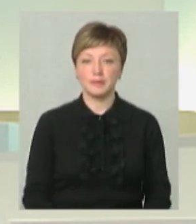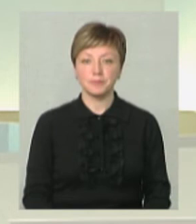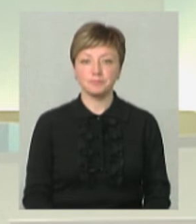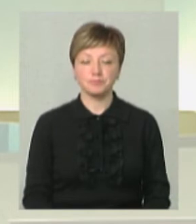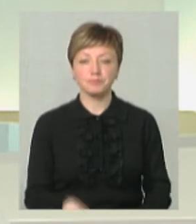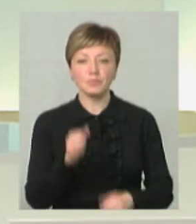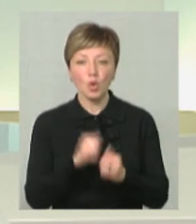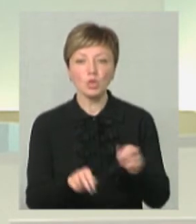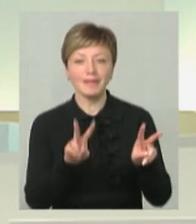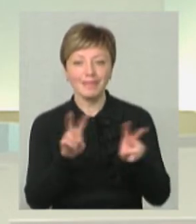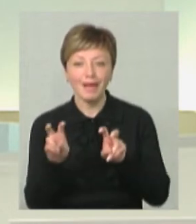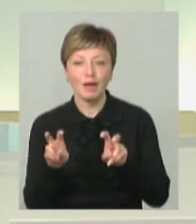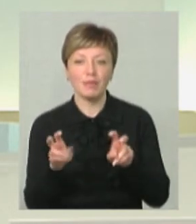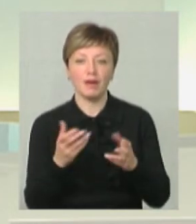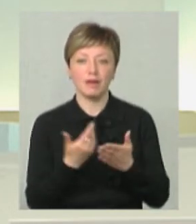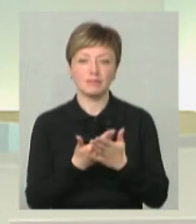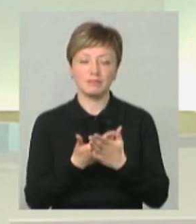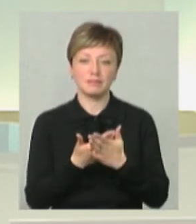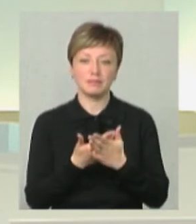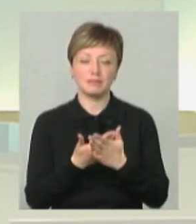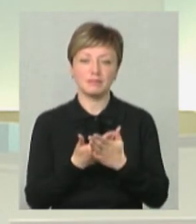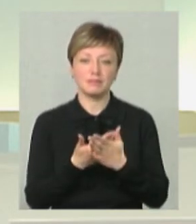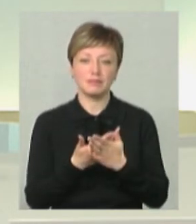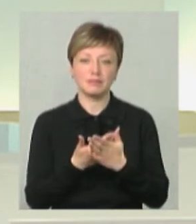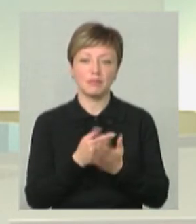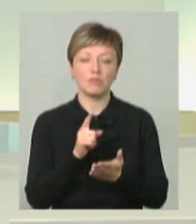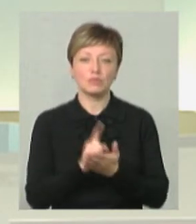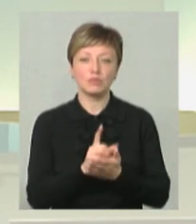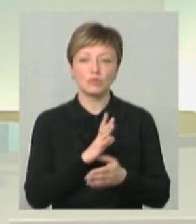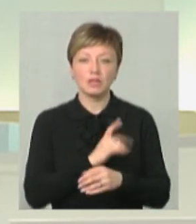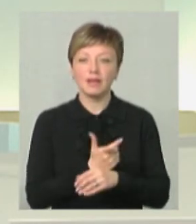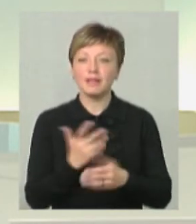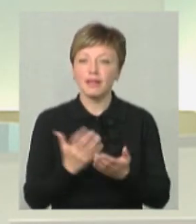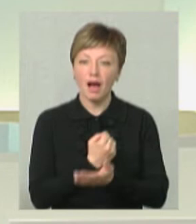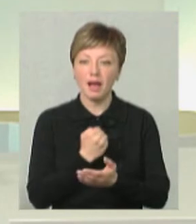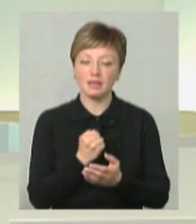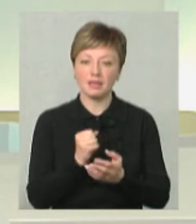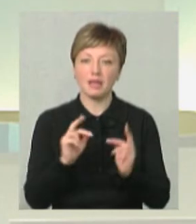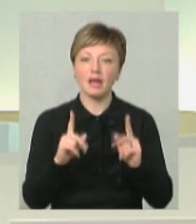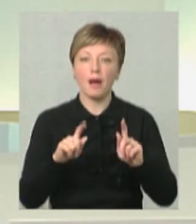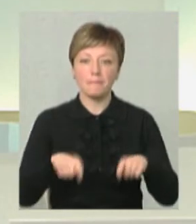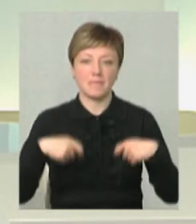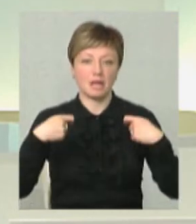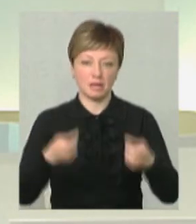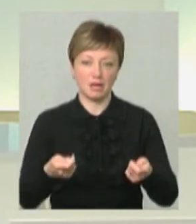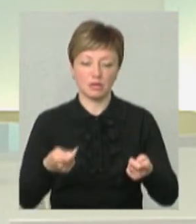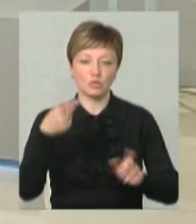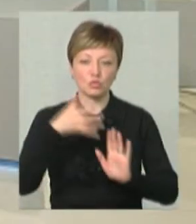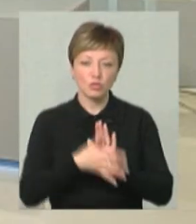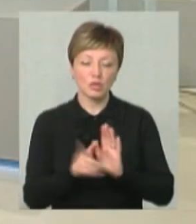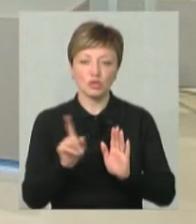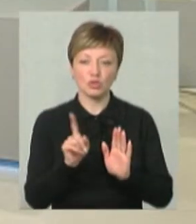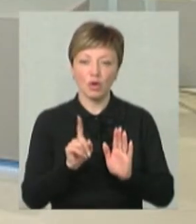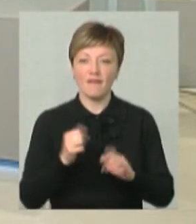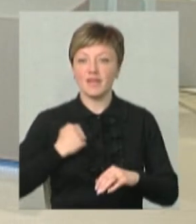кожна тема, кожна тема мусить бути, знайдений принцип, як її передати. Зрозуміло, що